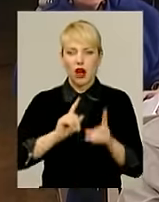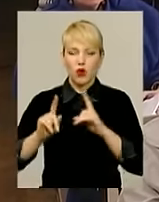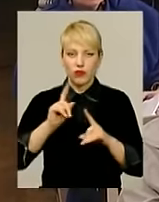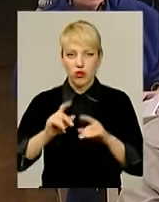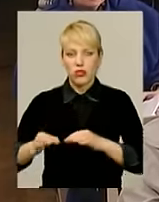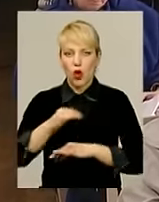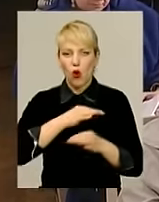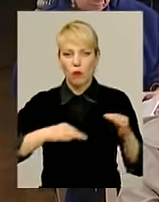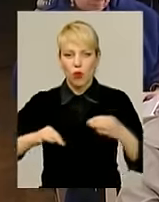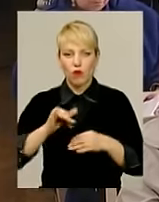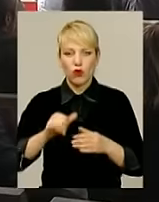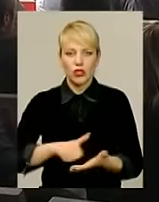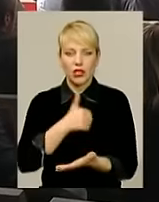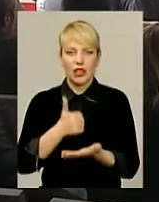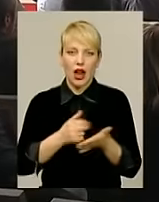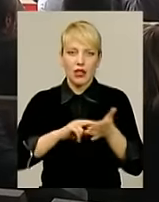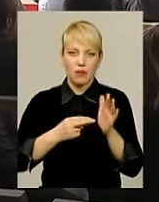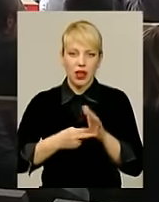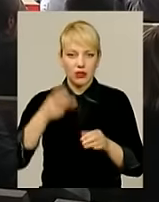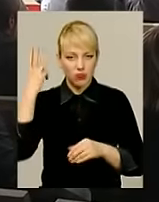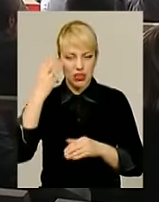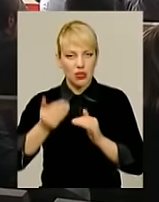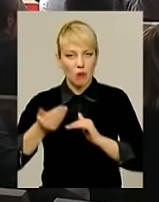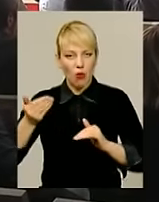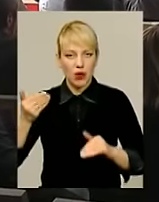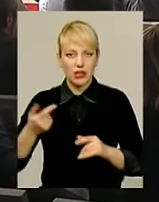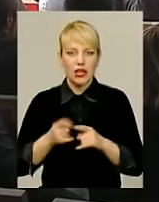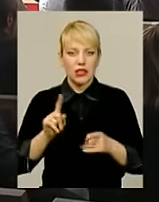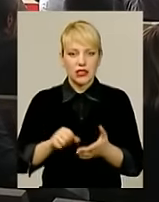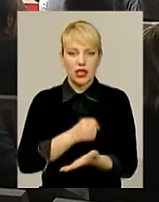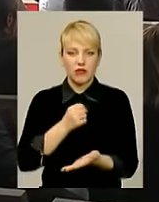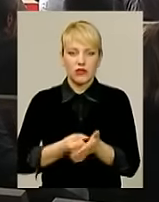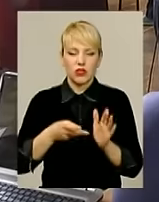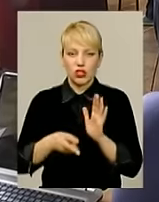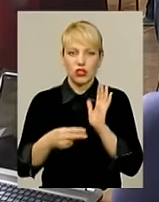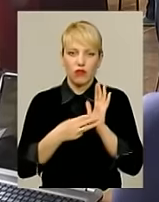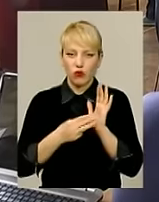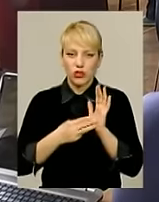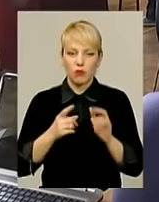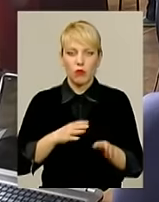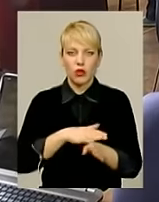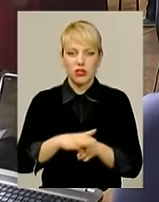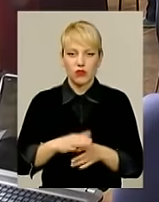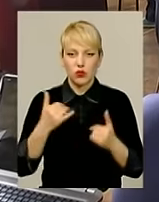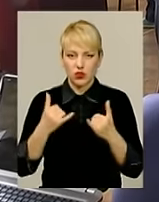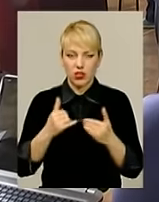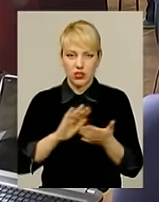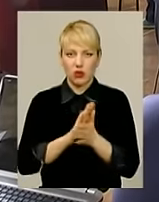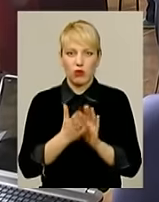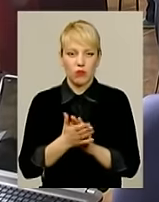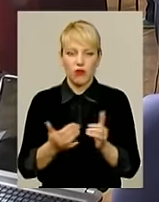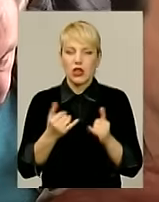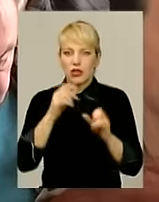обговорять і генеральний план Хмельницького. Попередній, котрий затвердили 2008-го, реалізовувати у сучасних умовах уже